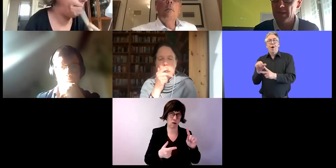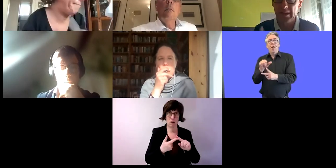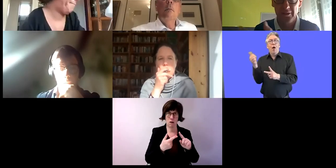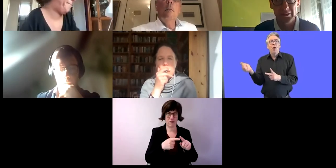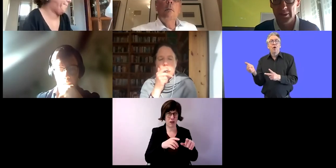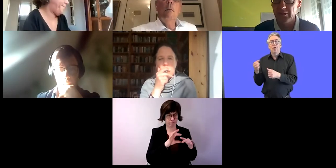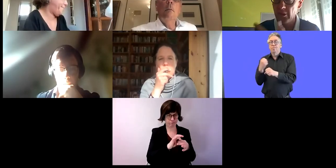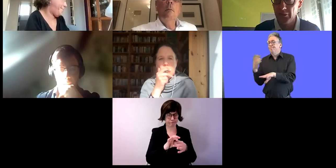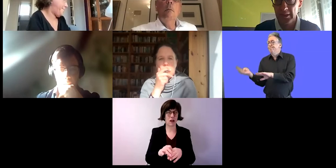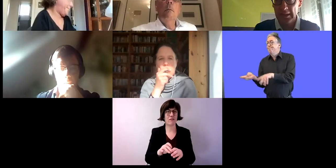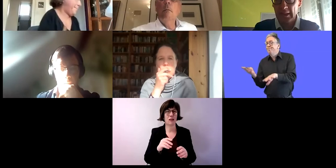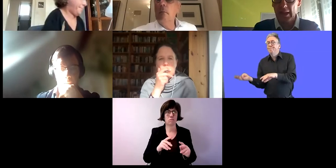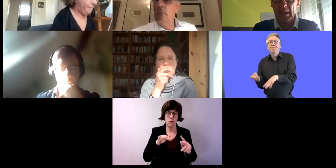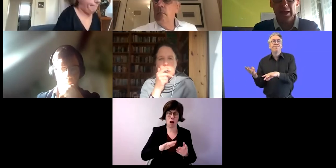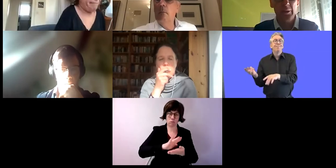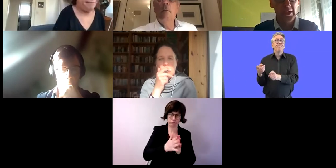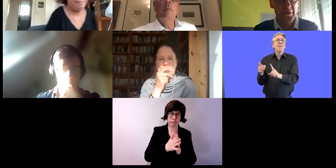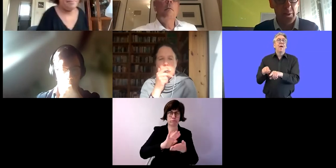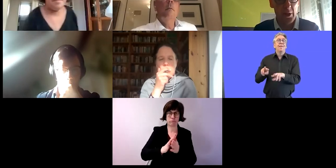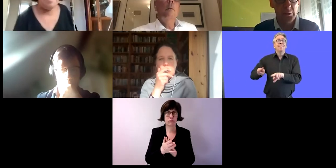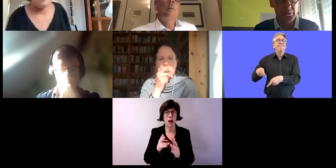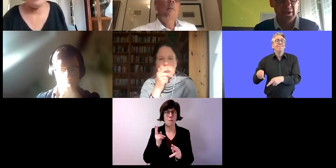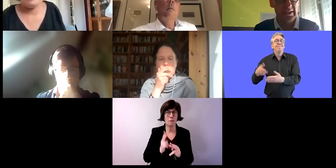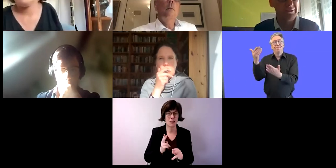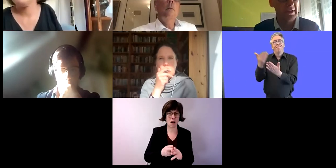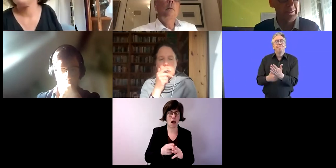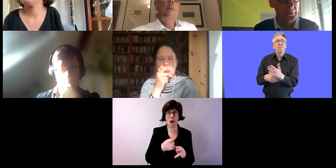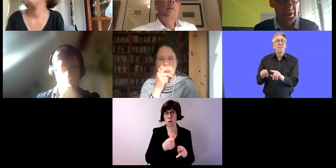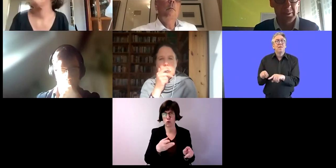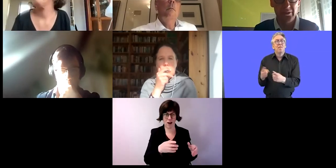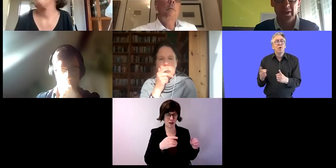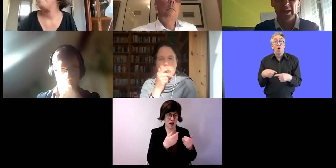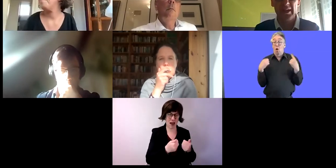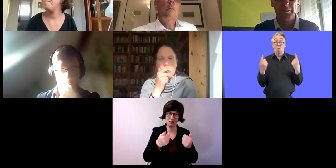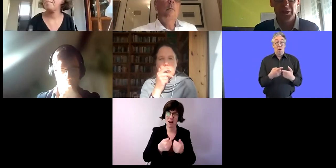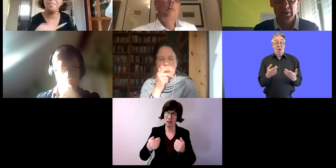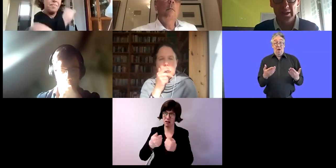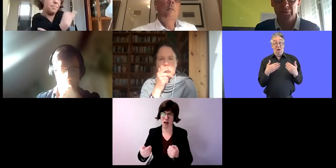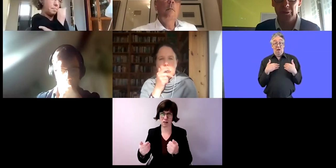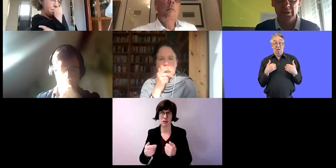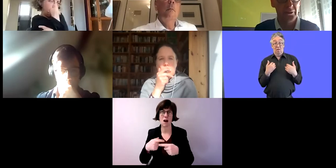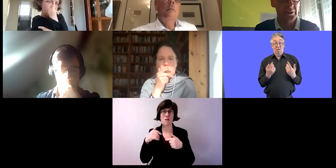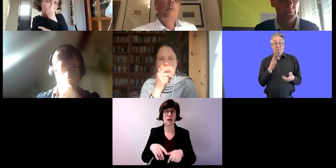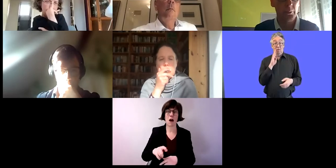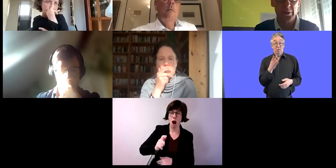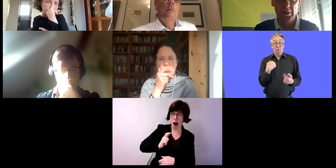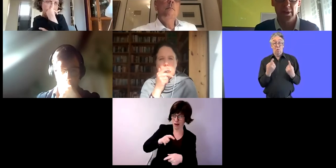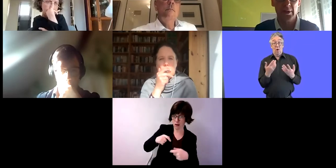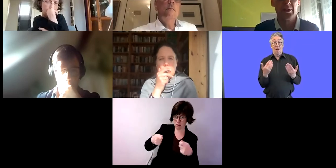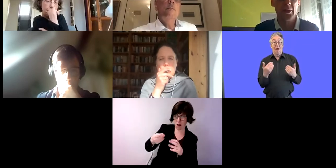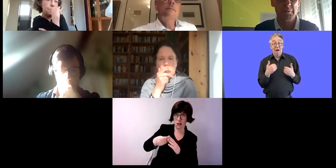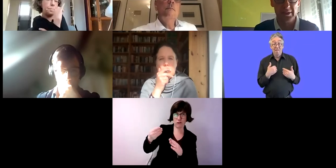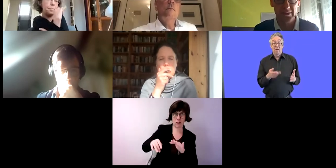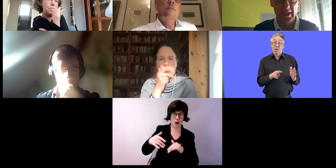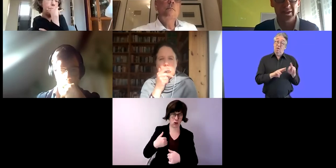wir unsere Kollektivvereinbarungen für den Metallsektor und so weiter. Und wir haben unseren eigenen Tarifvertrag